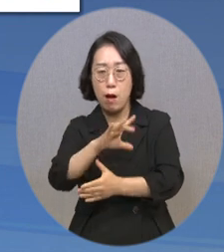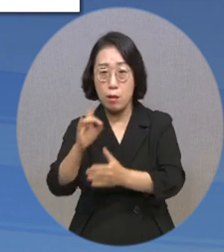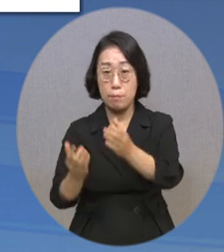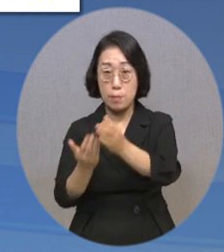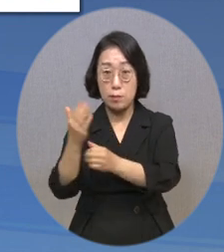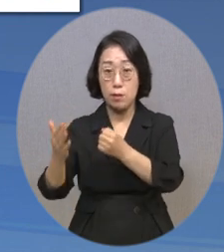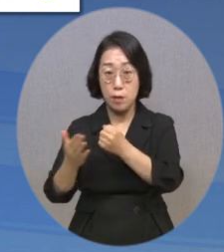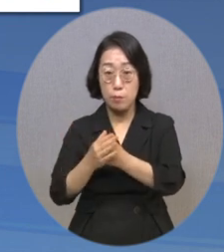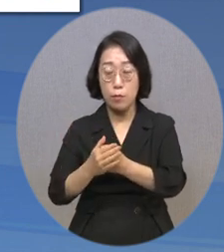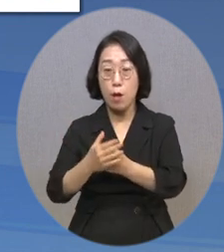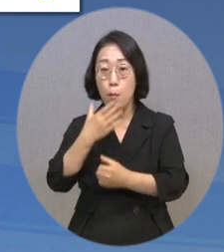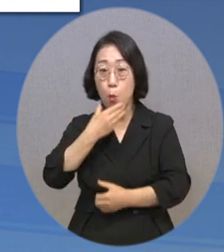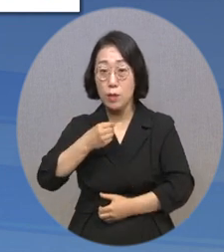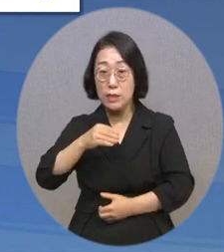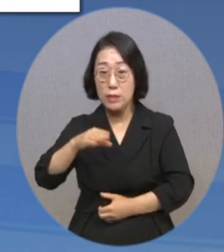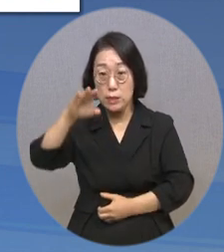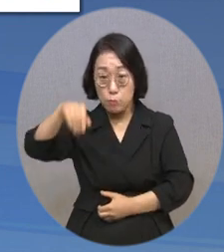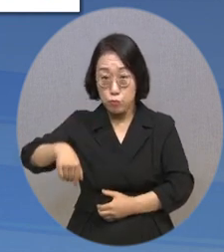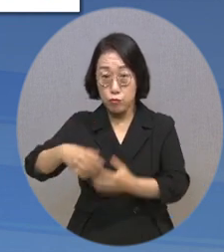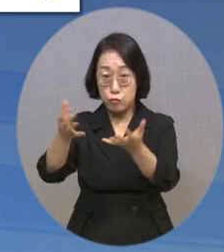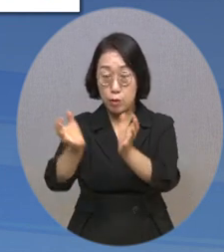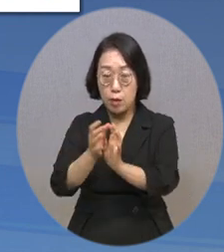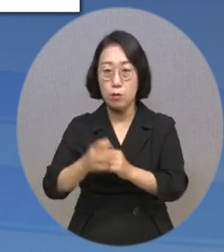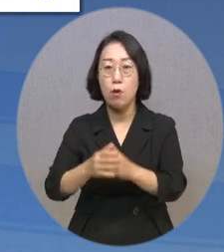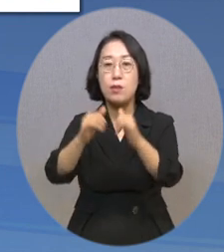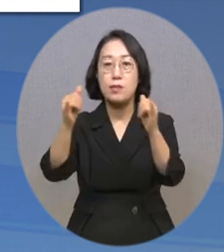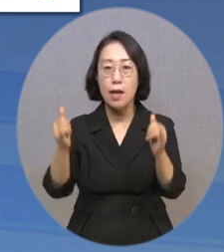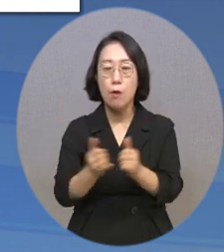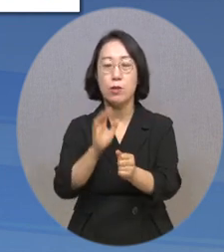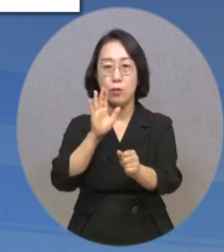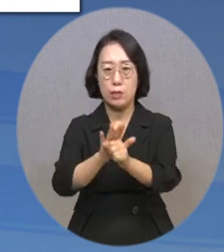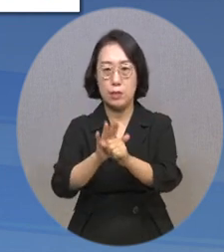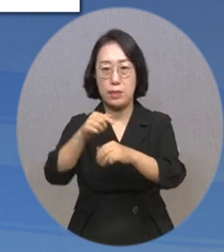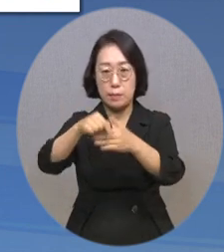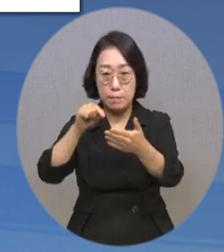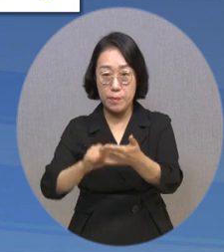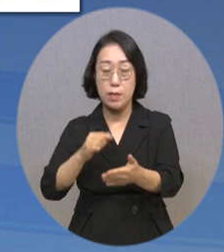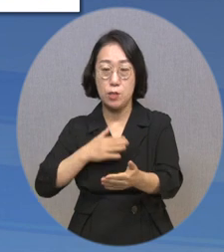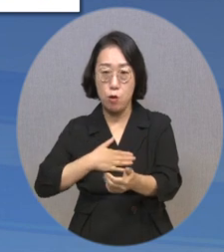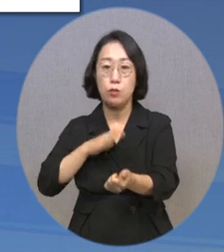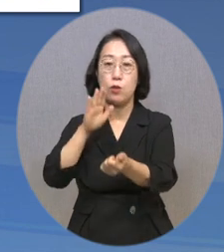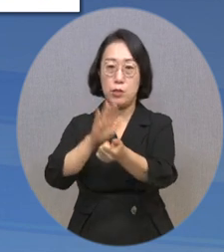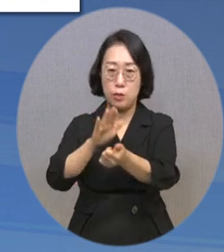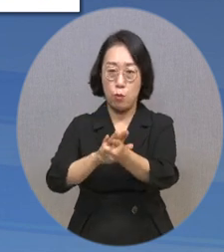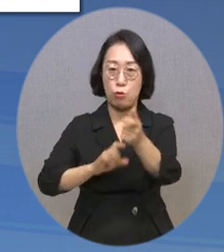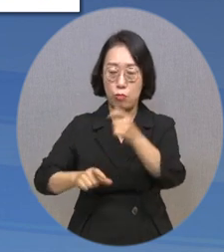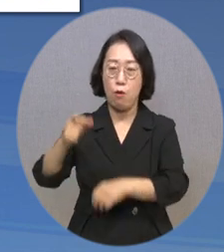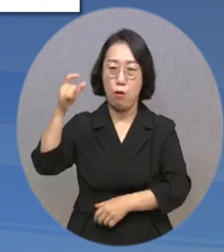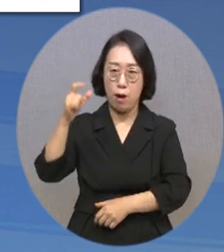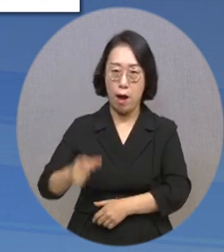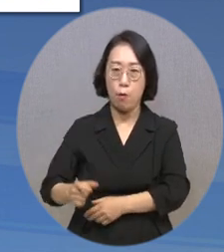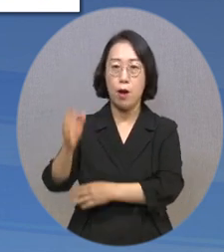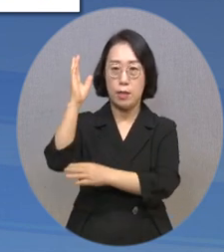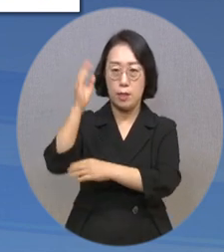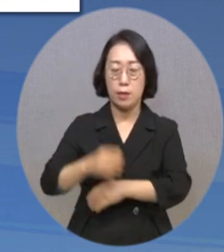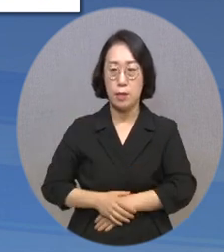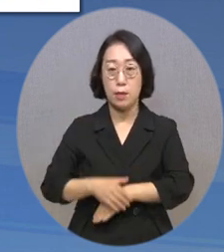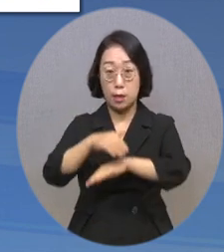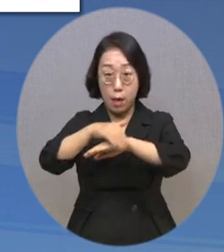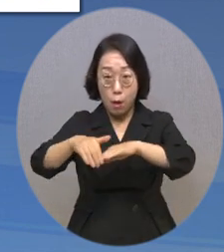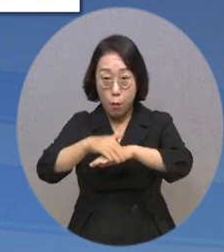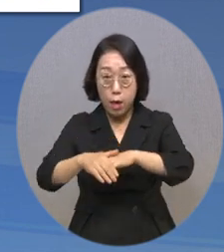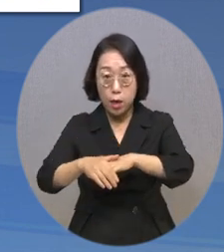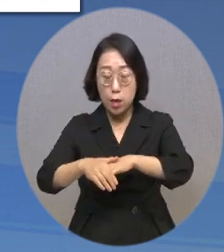보건복지부가 이런 청년들에 대해 사회적 지지와 심리정서 지원을 강화하겠다고 밝혔습니다. 복지부는 이번